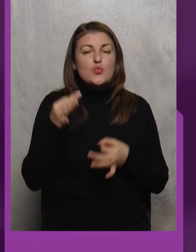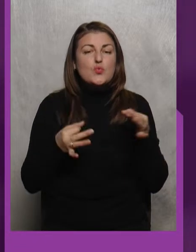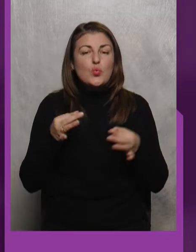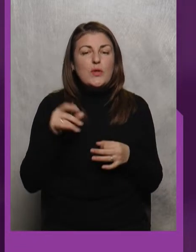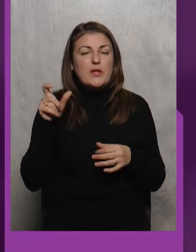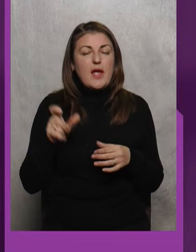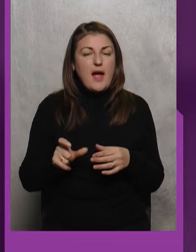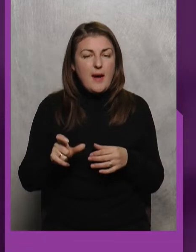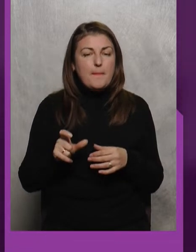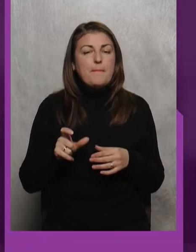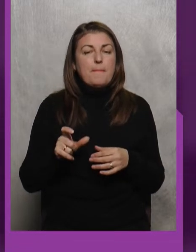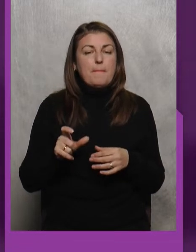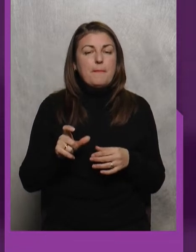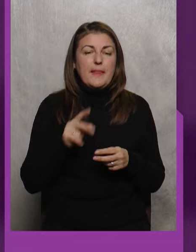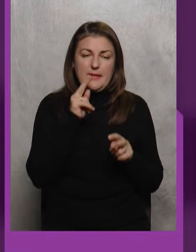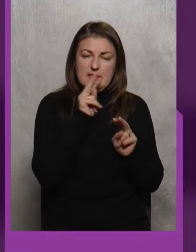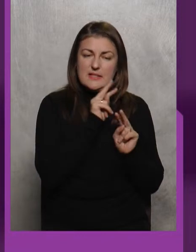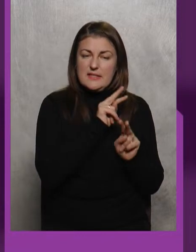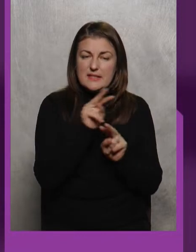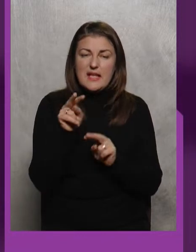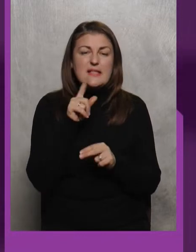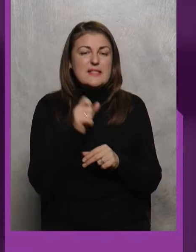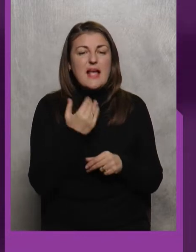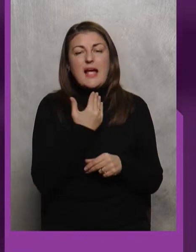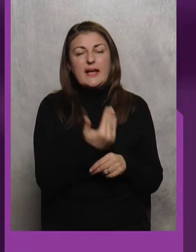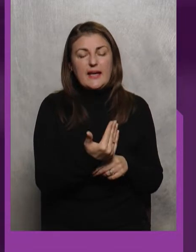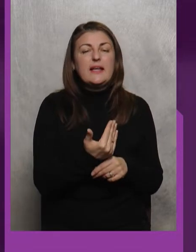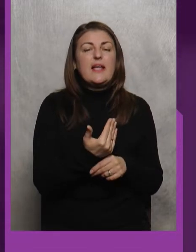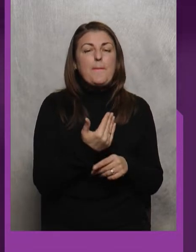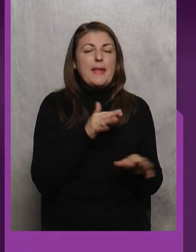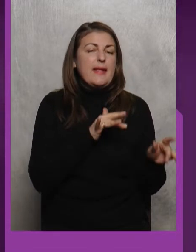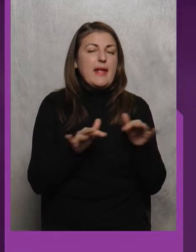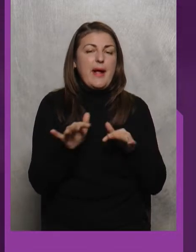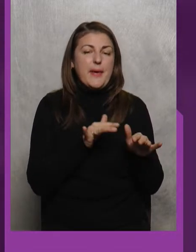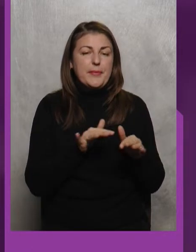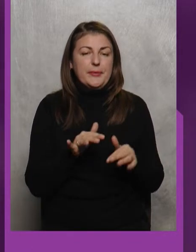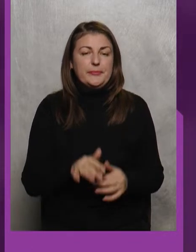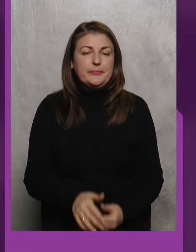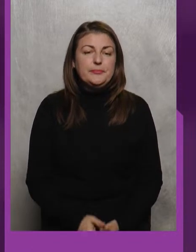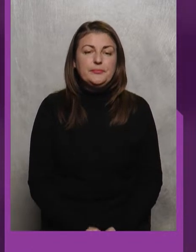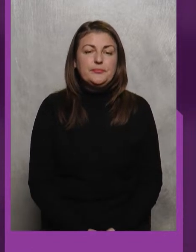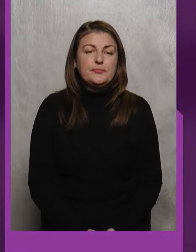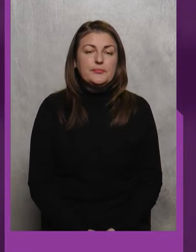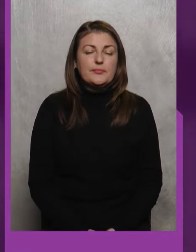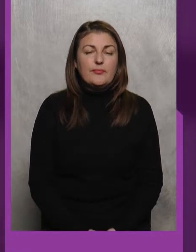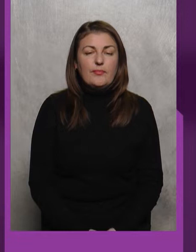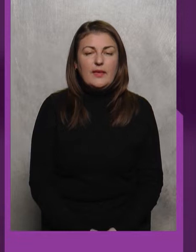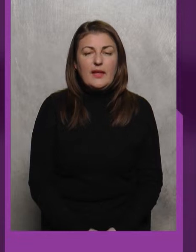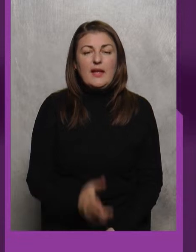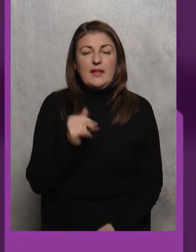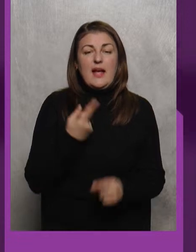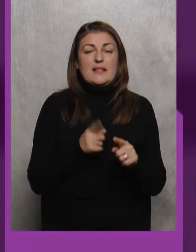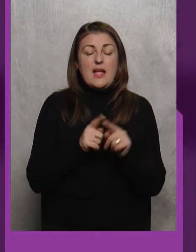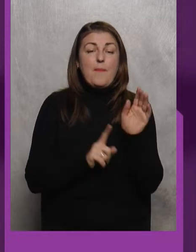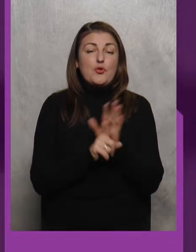Прискіпливо Дивиться За Їхніми Діями Так Почалася